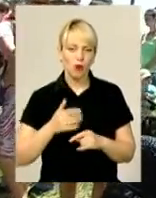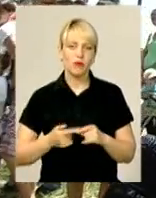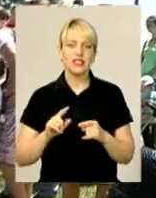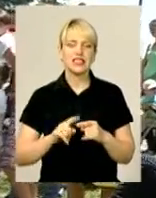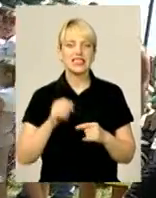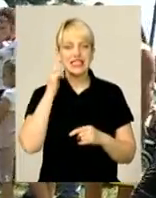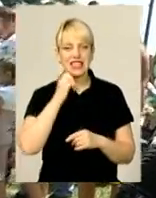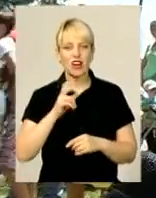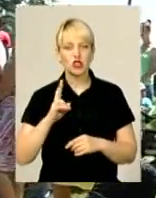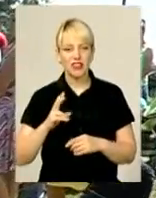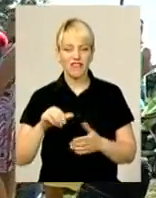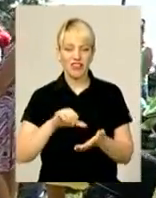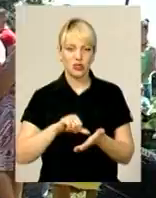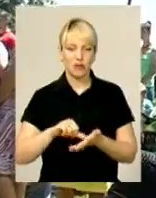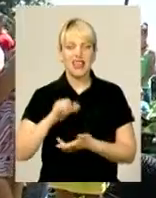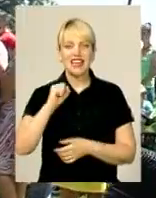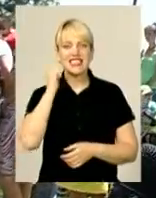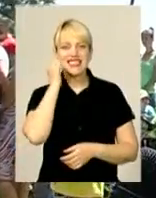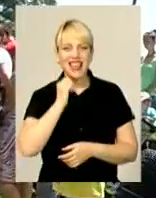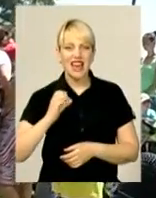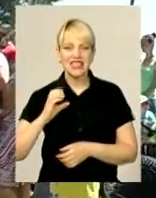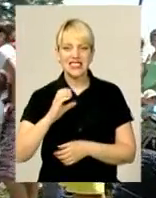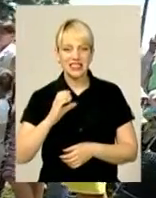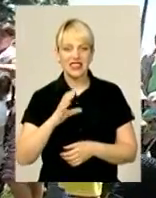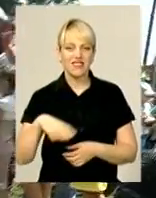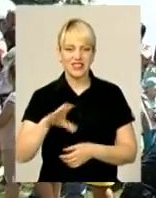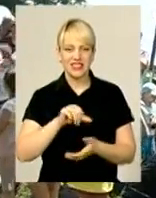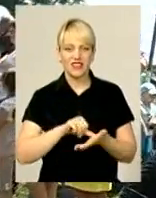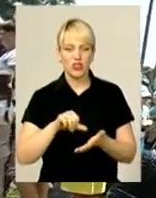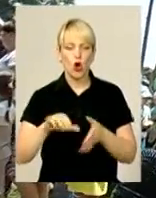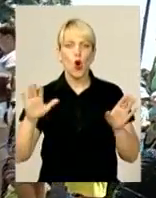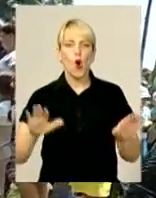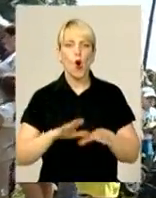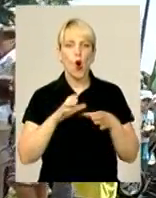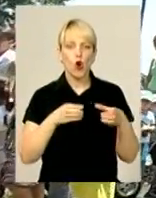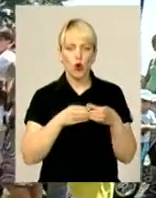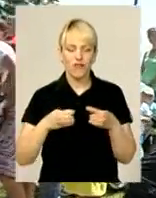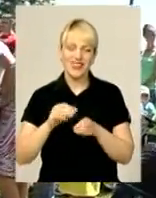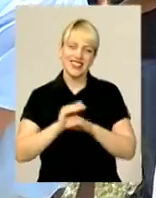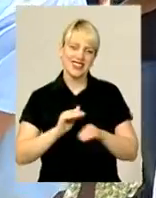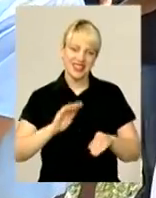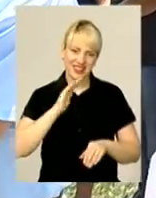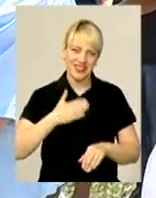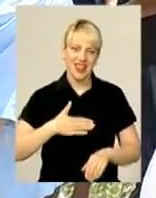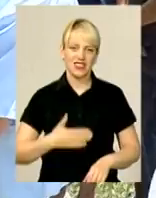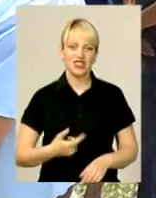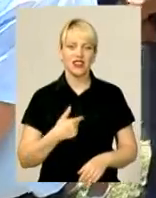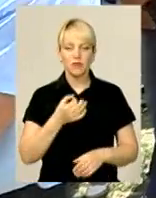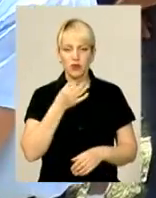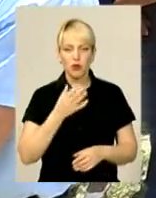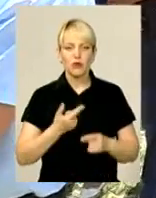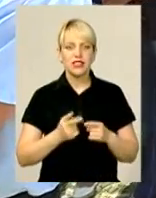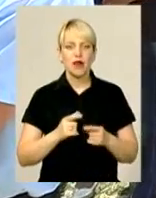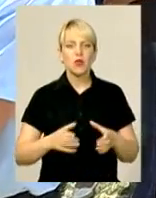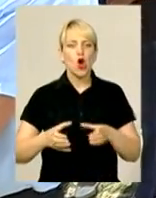виступають, і наші старосинявці, теж наші ці хорові, і дітки наші всі. Громада, наскільки